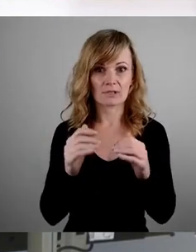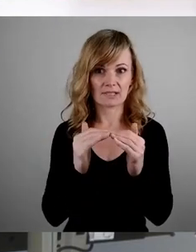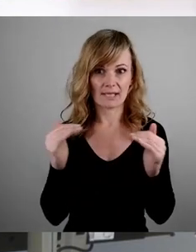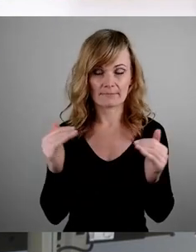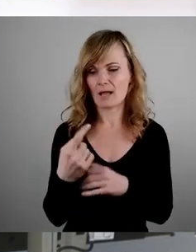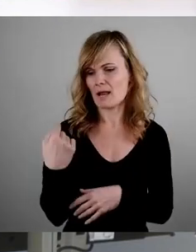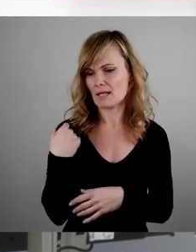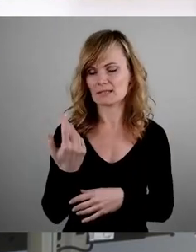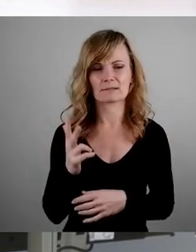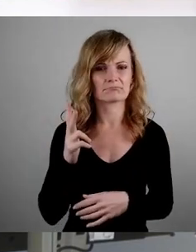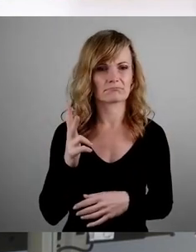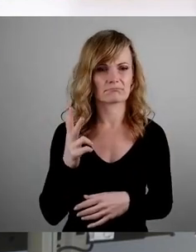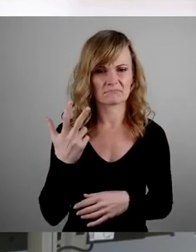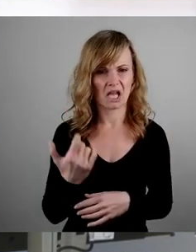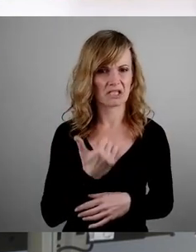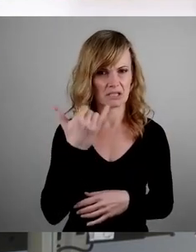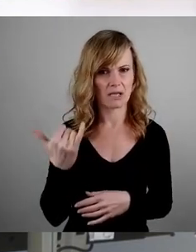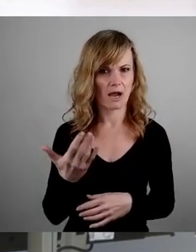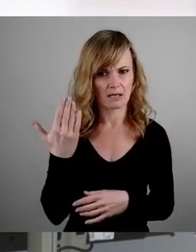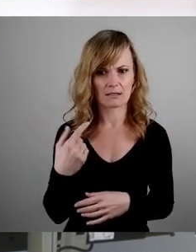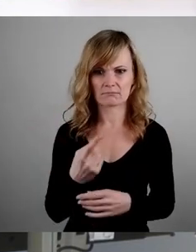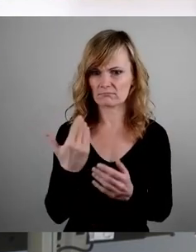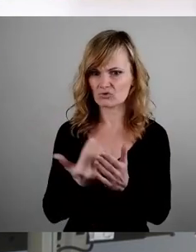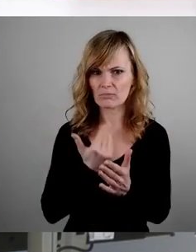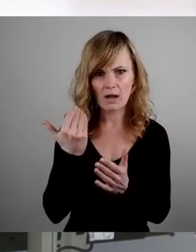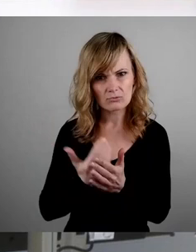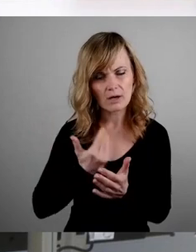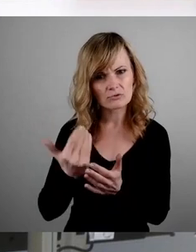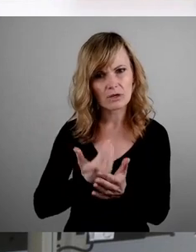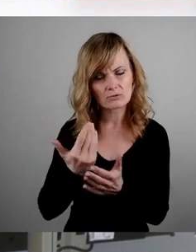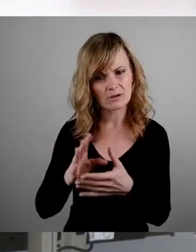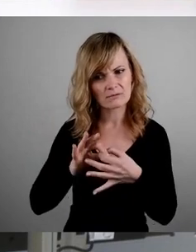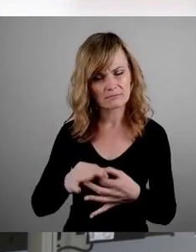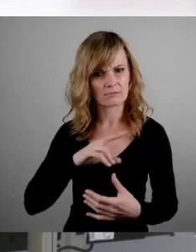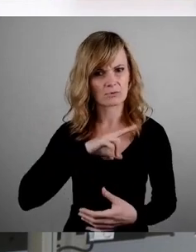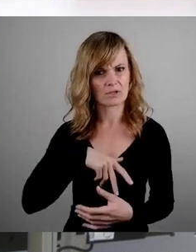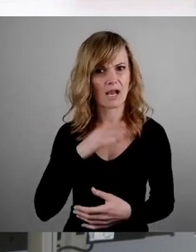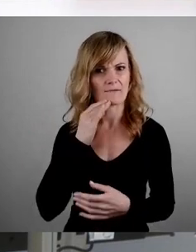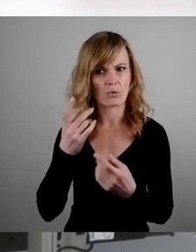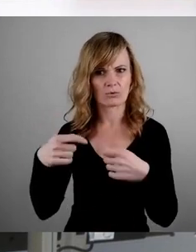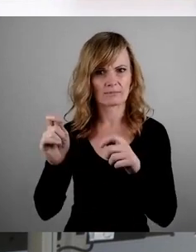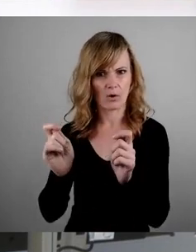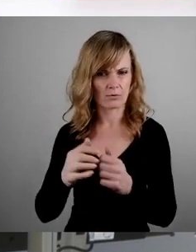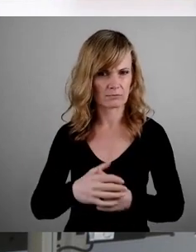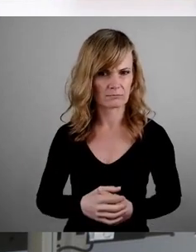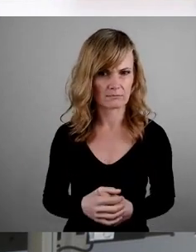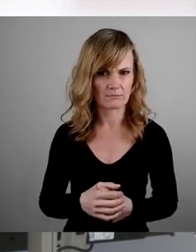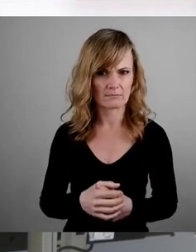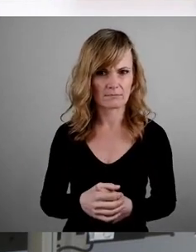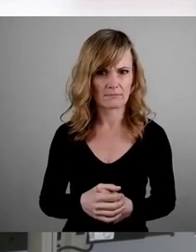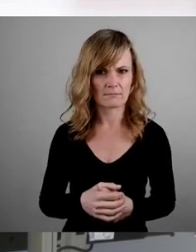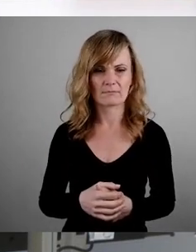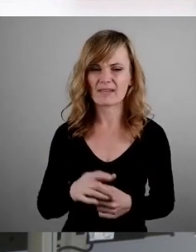drei Jahrzehnten ein Sparkurs gefahren wurde im sozialen Wohnungsbau. Es wurde viel zu wenig Geld in den Erhalt